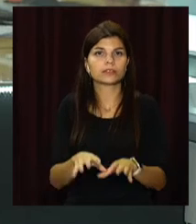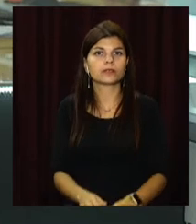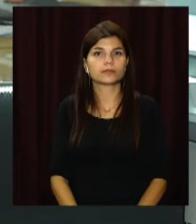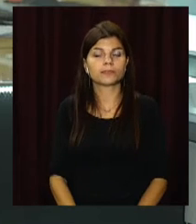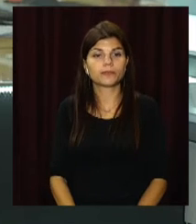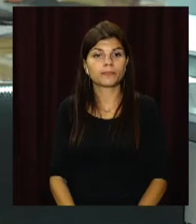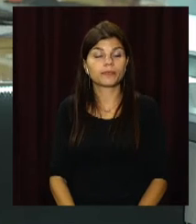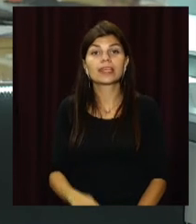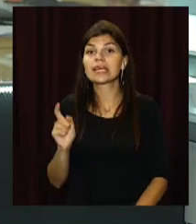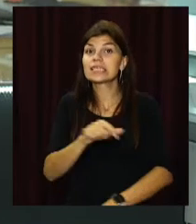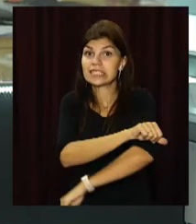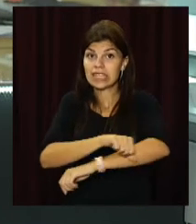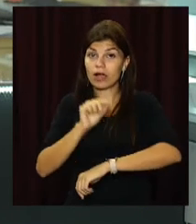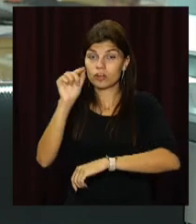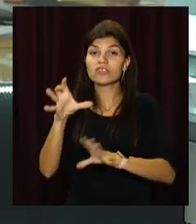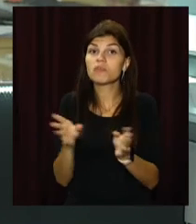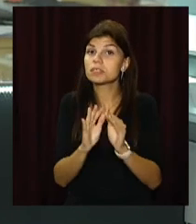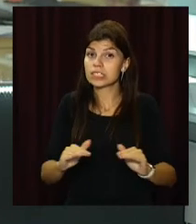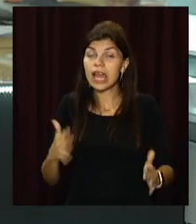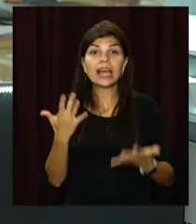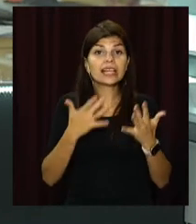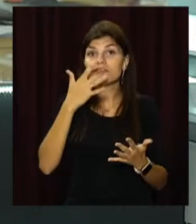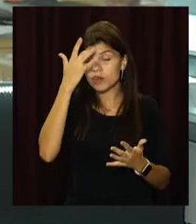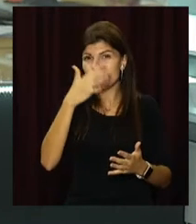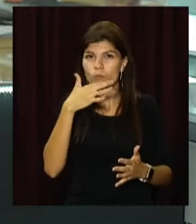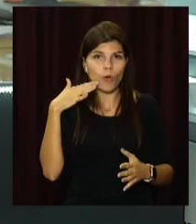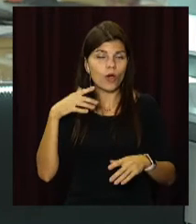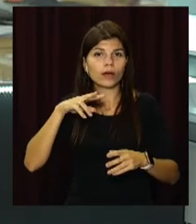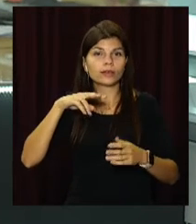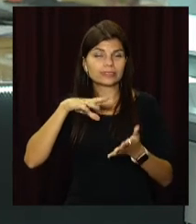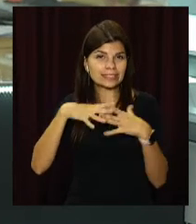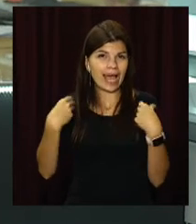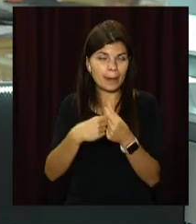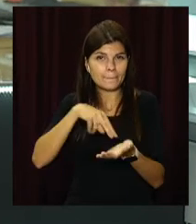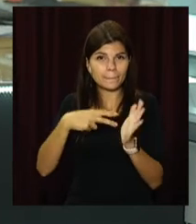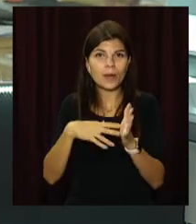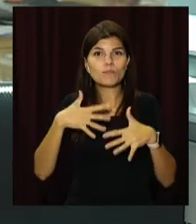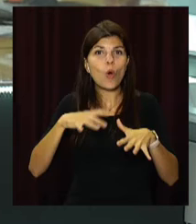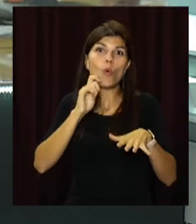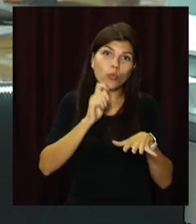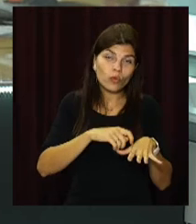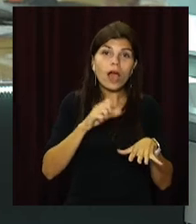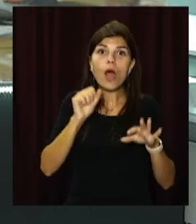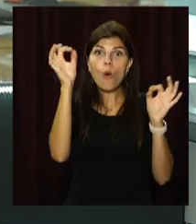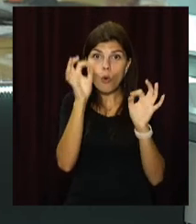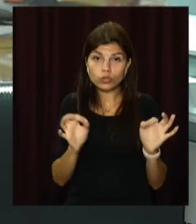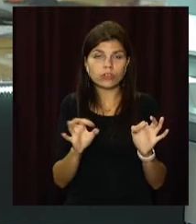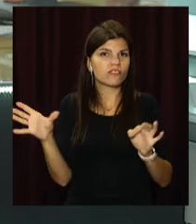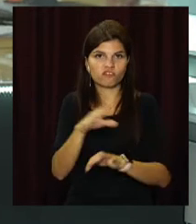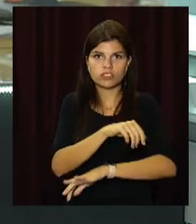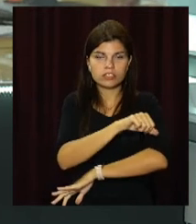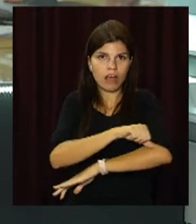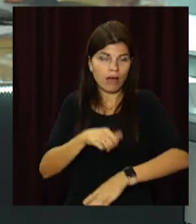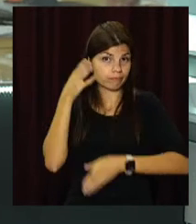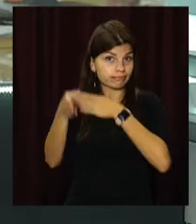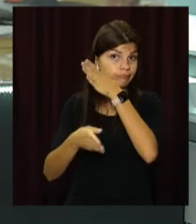За кордон із дітьми. Якщо влітку чимало родин планували відпочинок на морі в Україні, то з осені шлях за кордон.